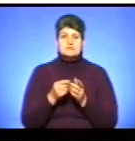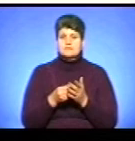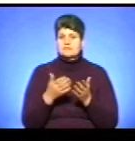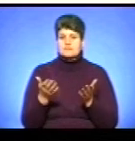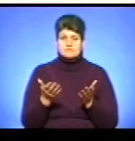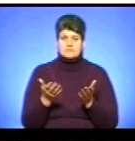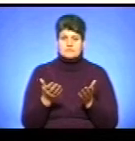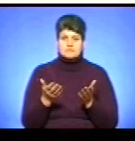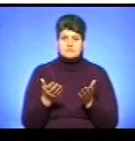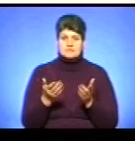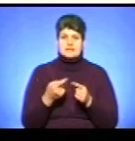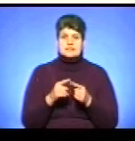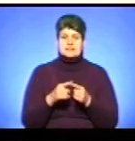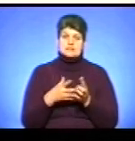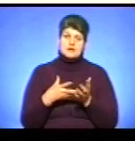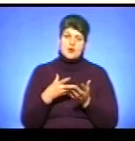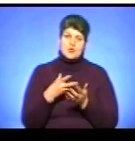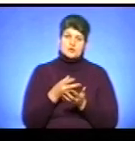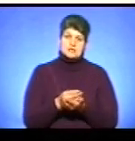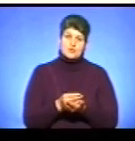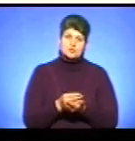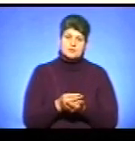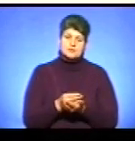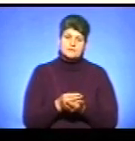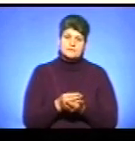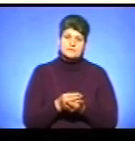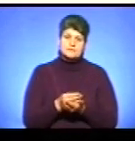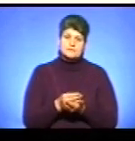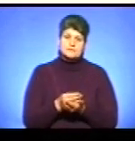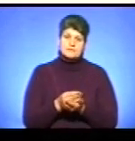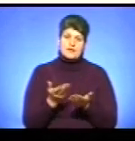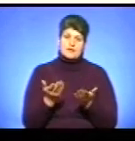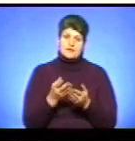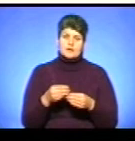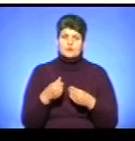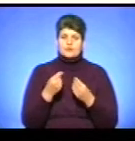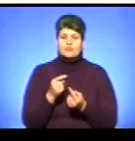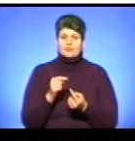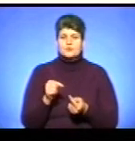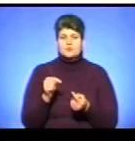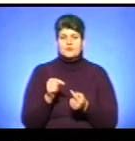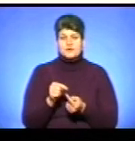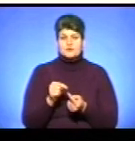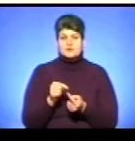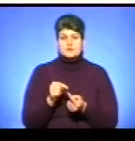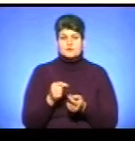розрахунки і розрахунки, які подаються у відповідності до